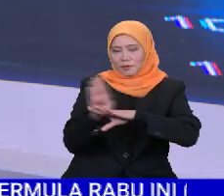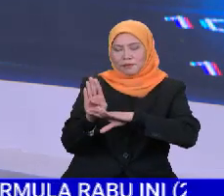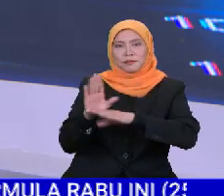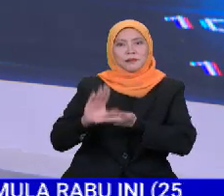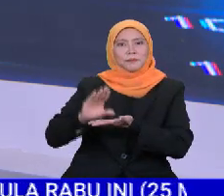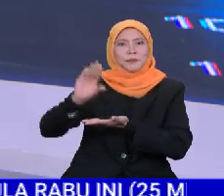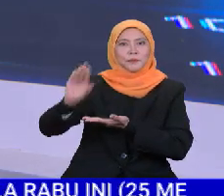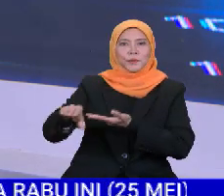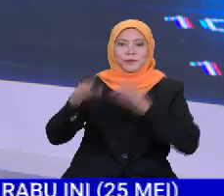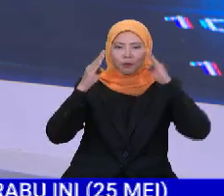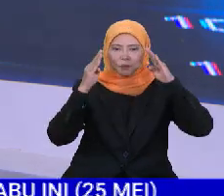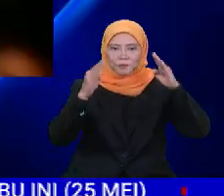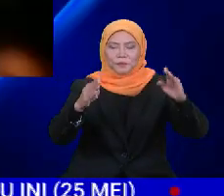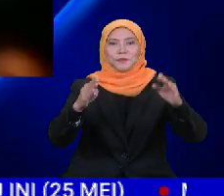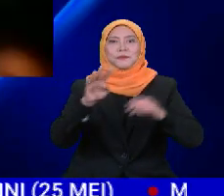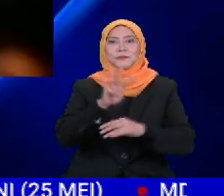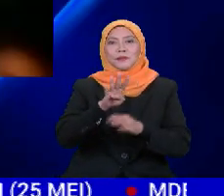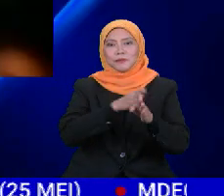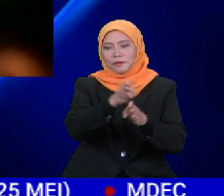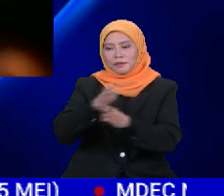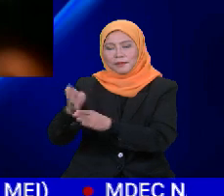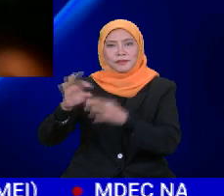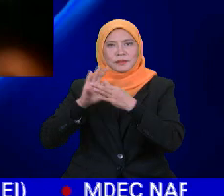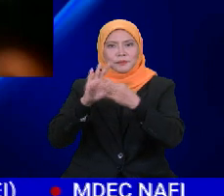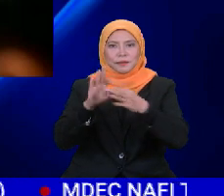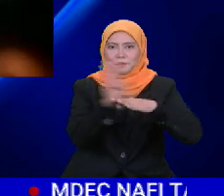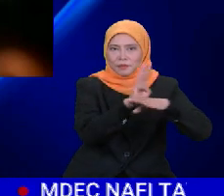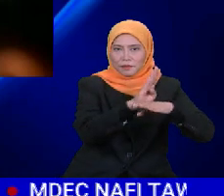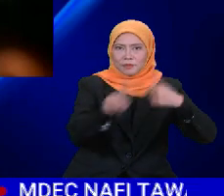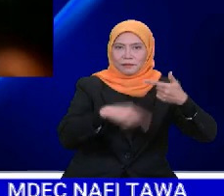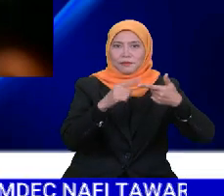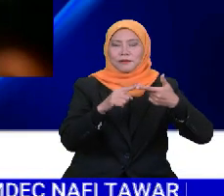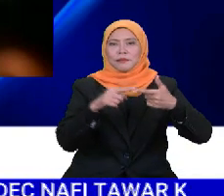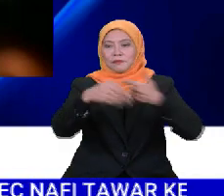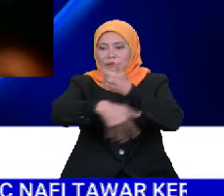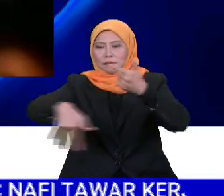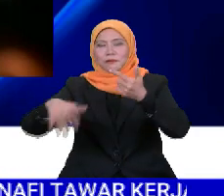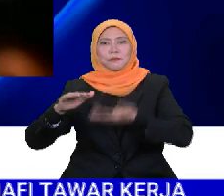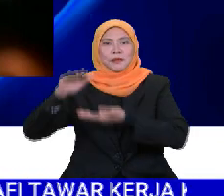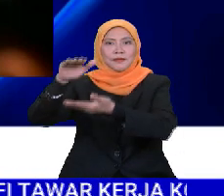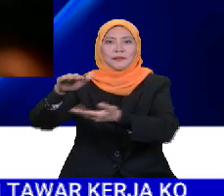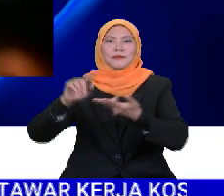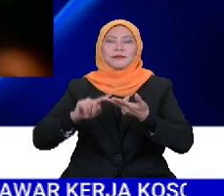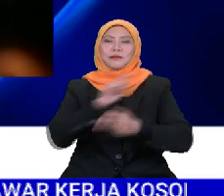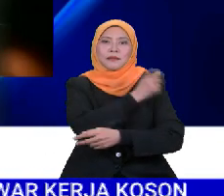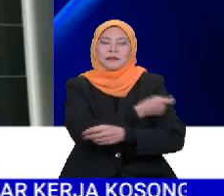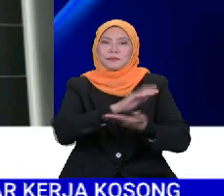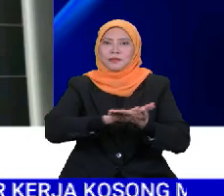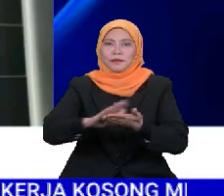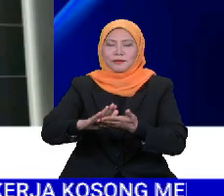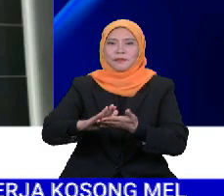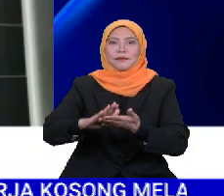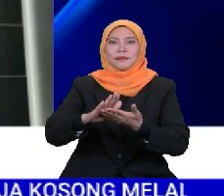pelaburan. Tumpuannya empat bidang kerjasama iaitu perdagangan, rantaian bekalan, tenaga bersih, penyah